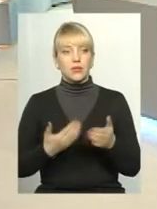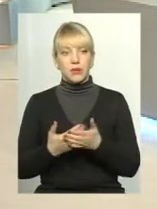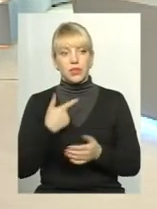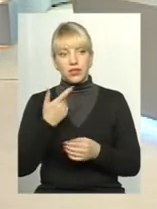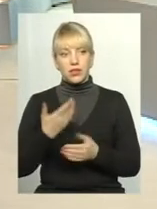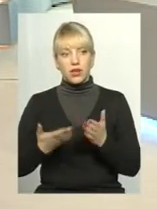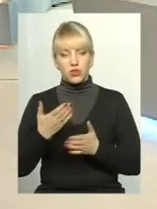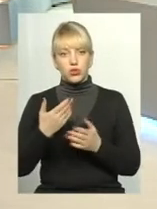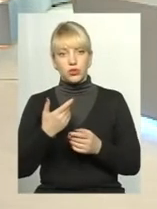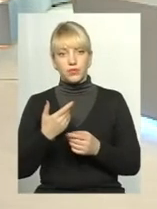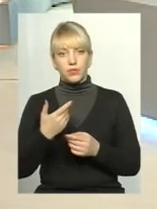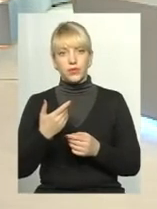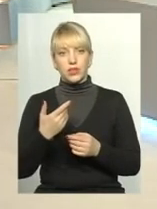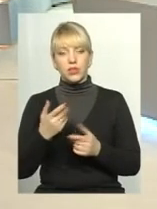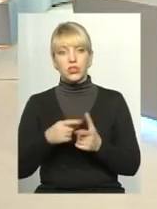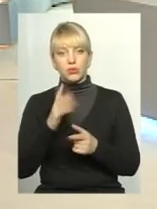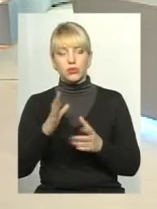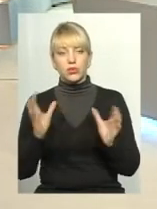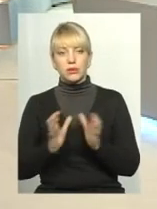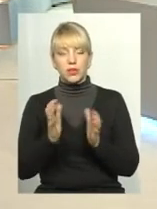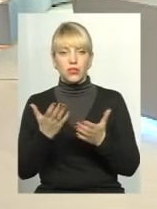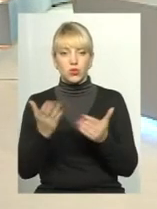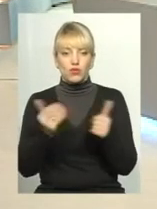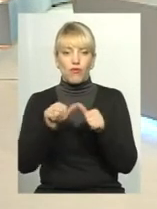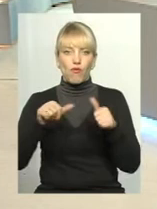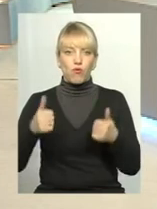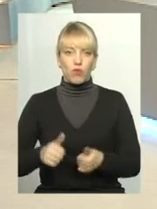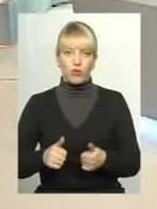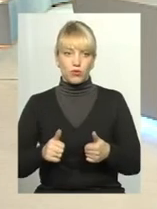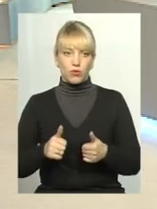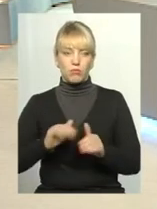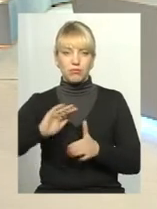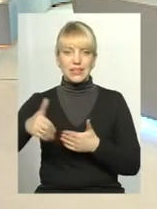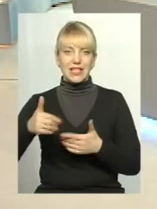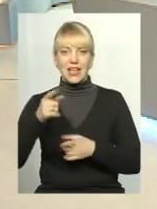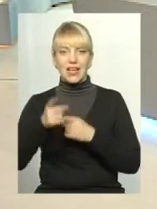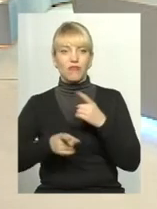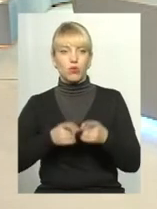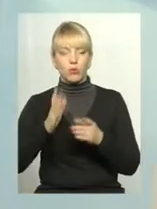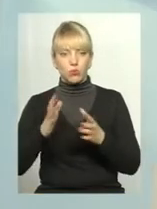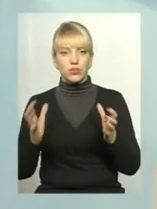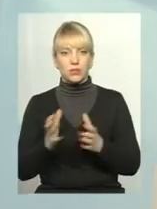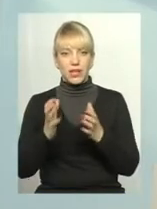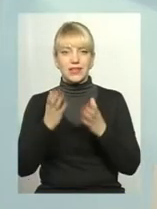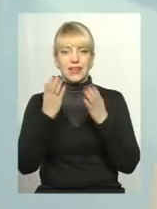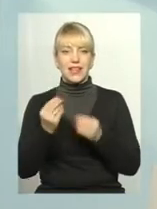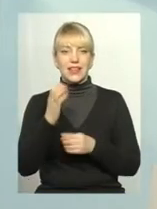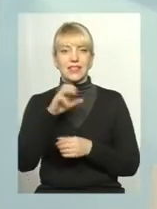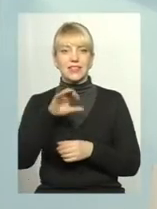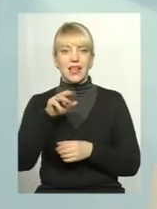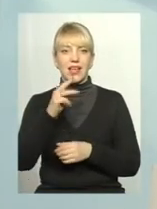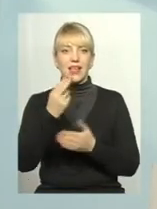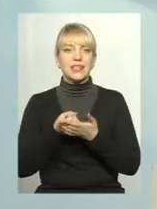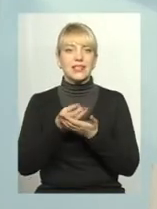поліклініках зараз? А чи вони будуть зберігатися? Якусь форму вони будуть мати після реформування? Денні стаціонарі в поліклініках